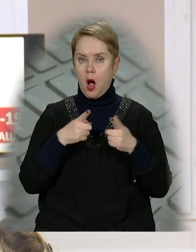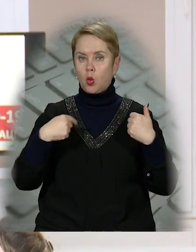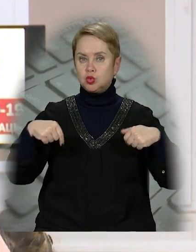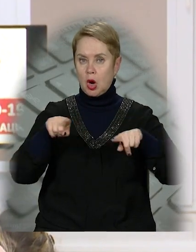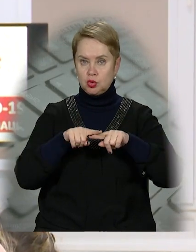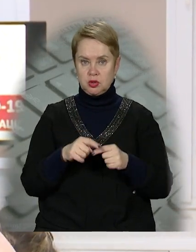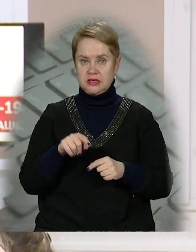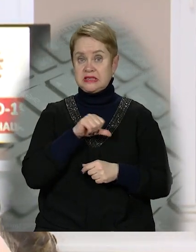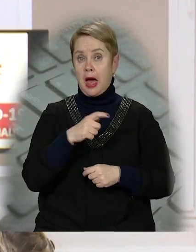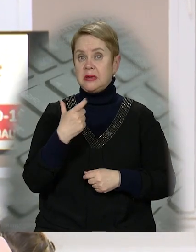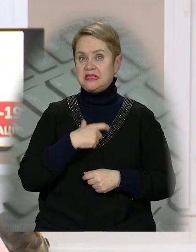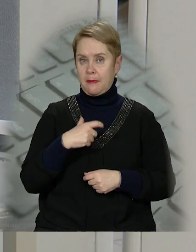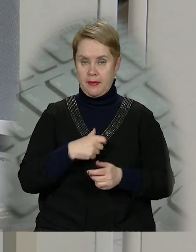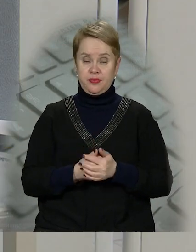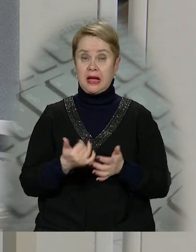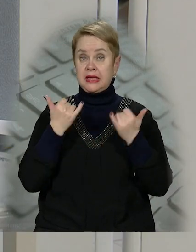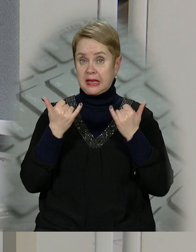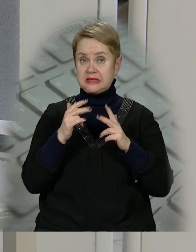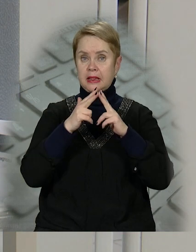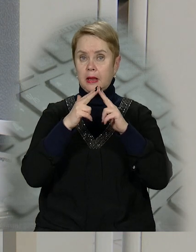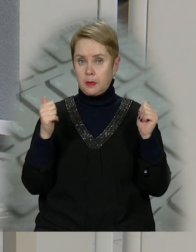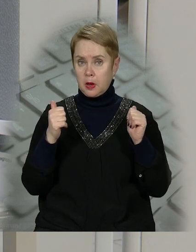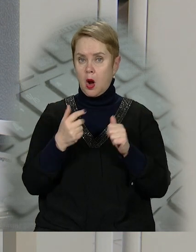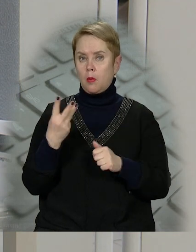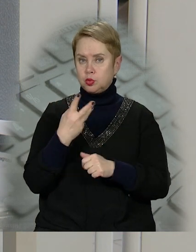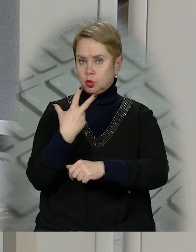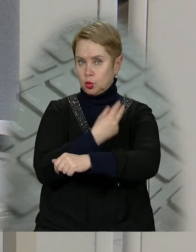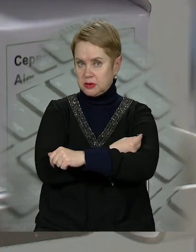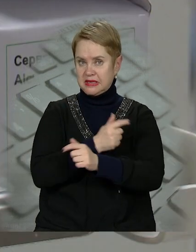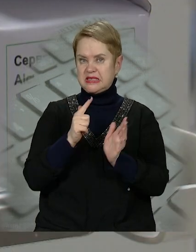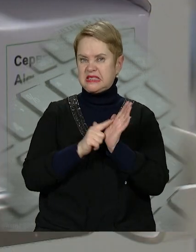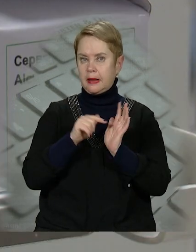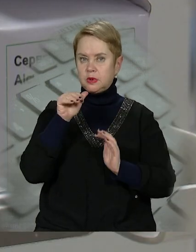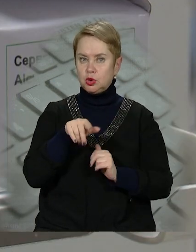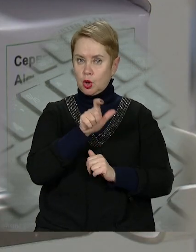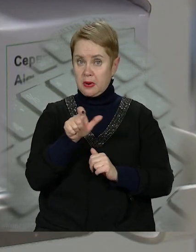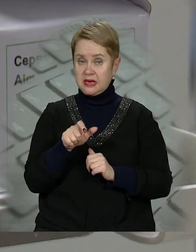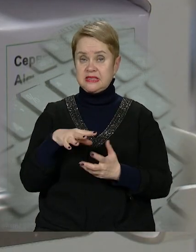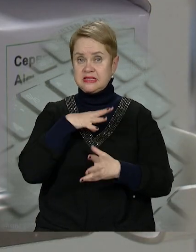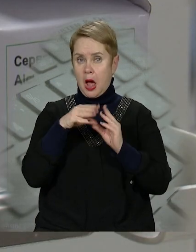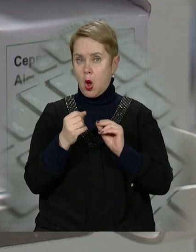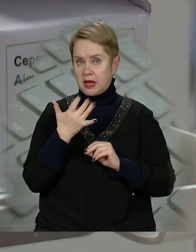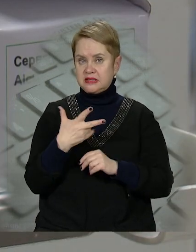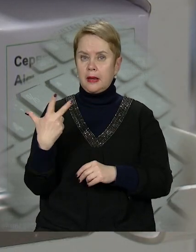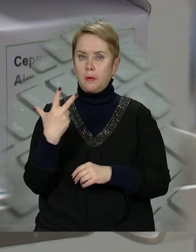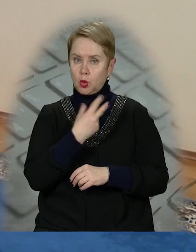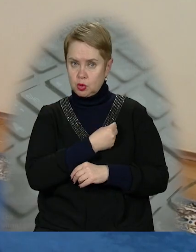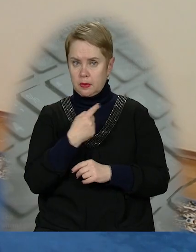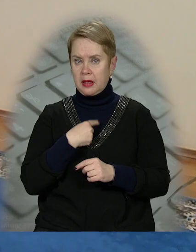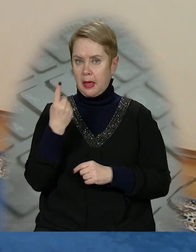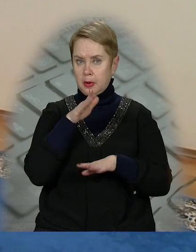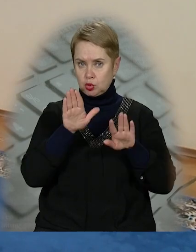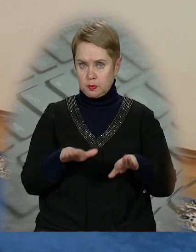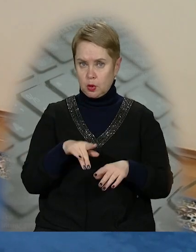окружаючим і самим себе. На сьогодні на Дніпропетровщині бустерну дозу отримали 7 тисяч мешканців. За загальною кількістю імунізованих